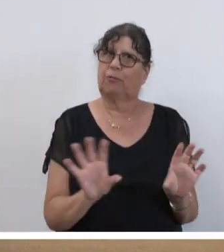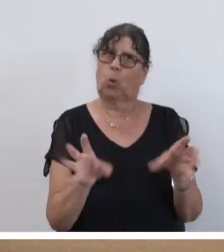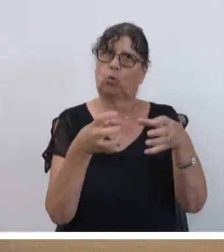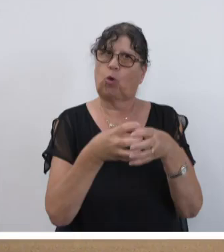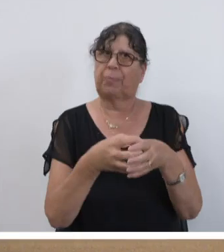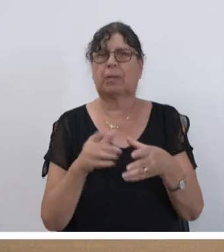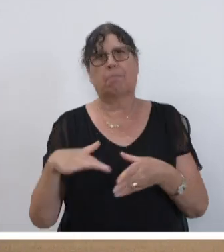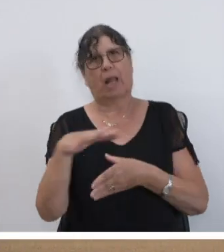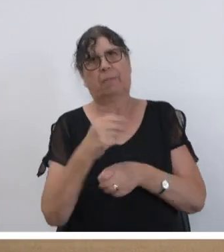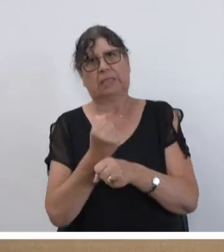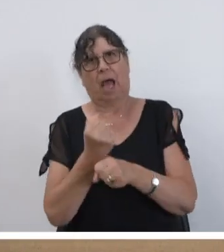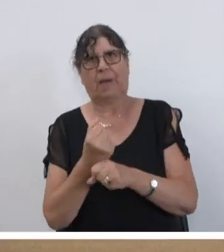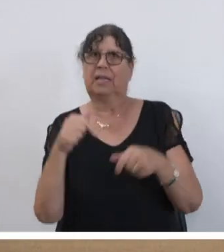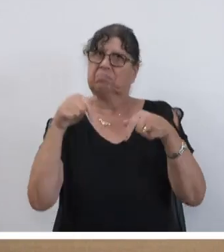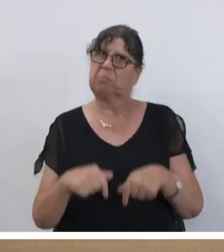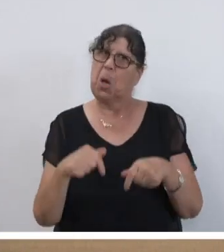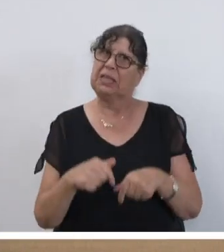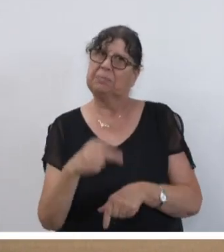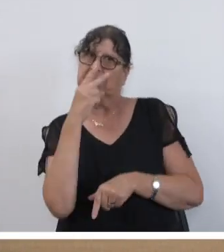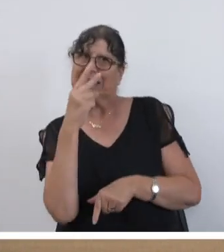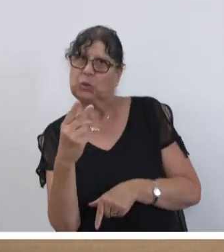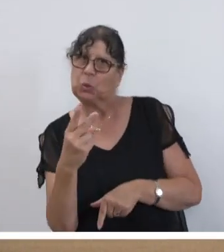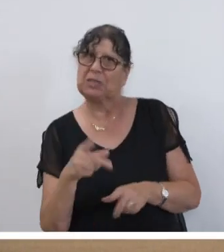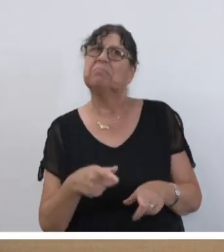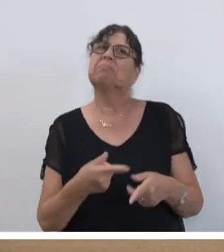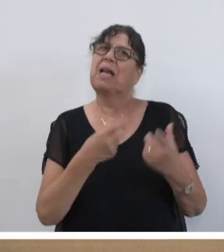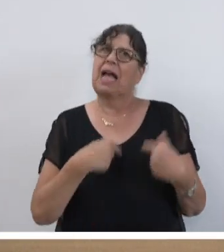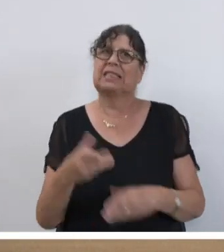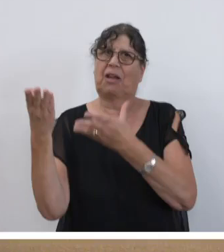Parlamentsarbeit bei uns zu Gast ist. Seien Sie uns willkommen.